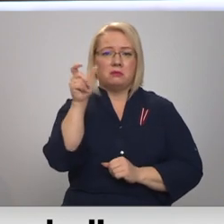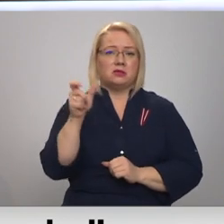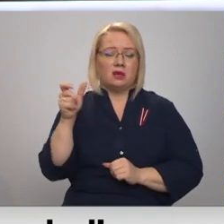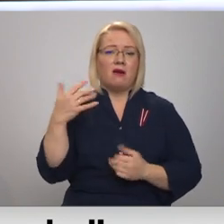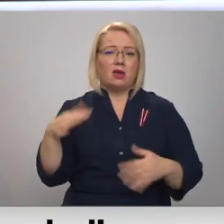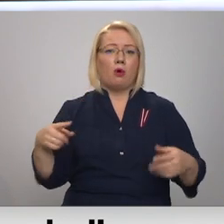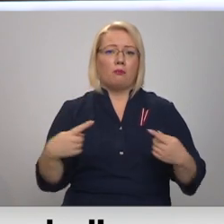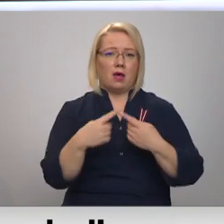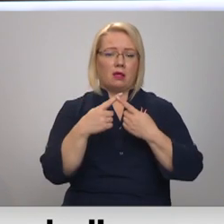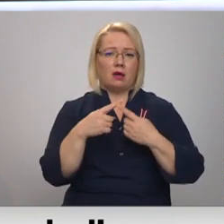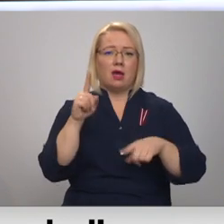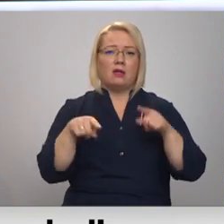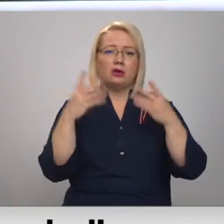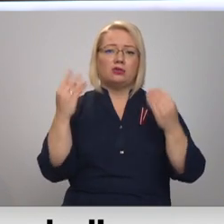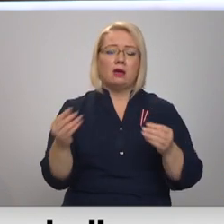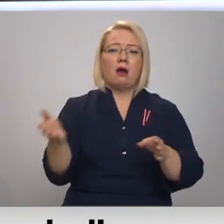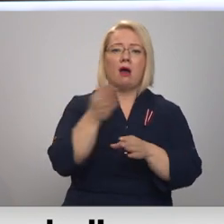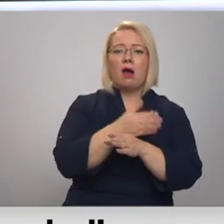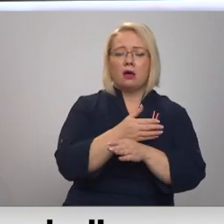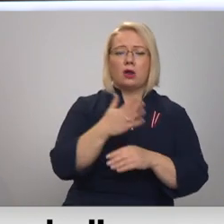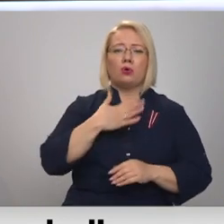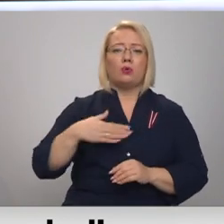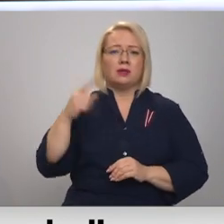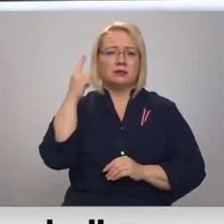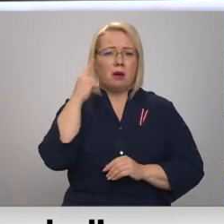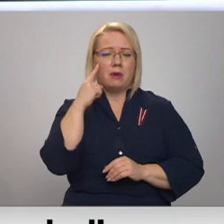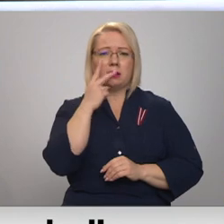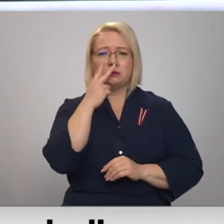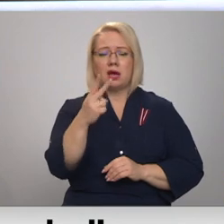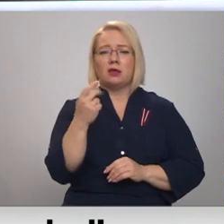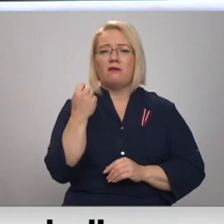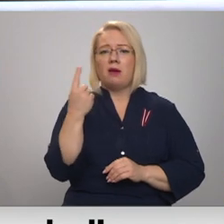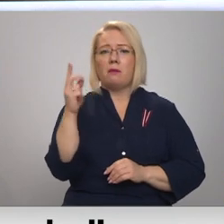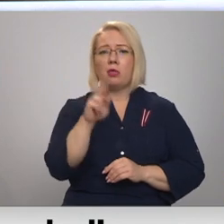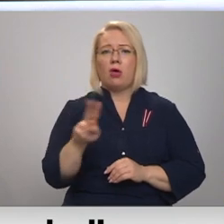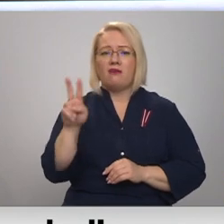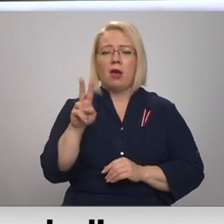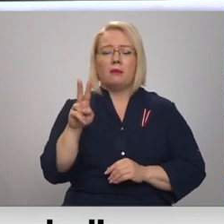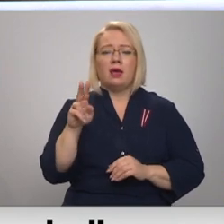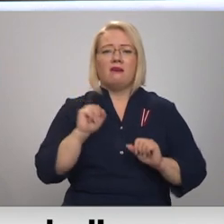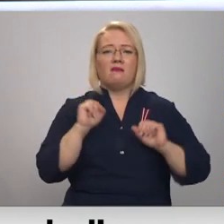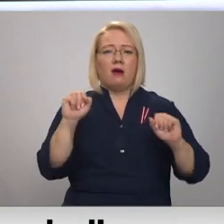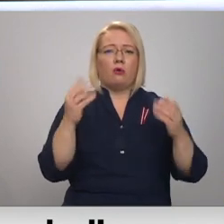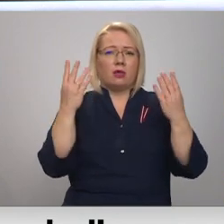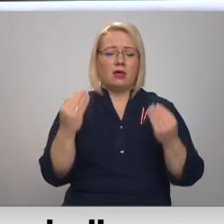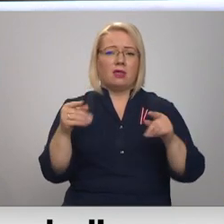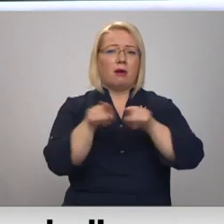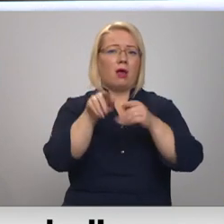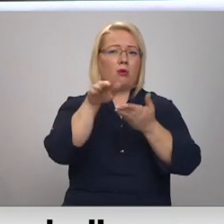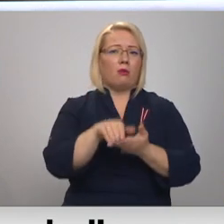iet daždienas ātrāk. Jot saprātīgi, es skatījos 11. novembrī Lāsplešu dienā brāļu kapos,